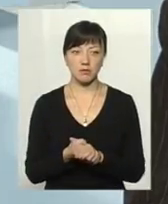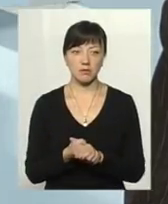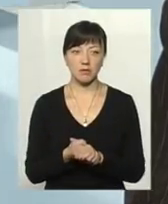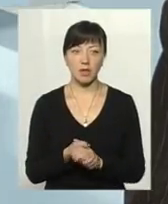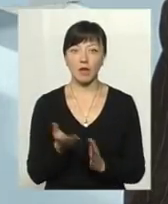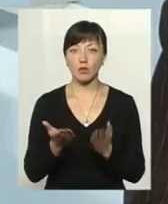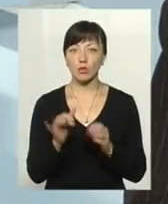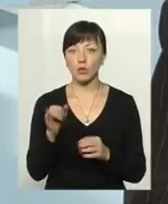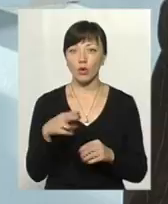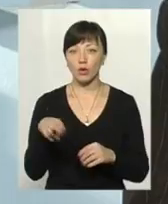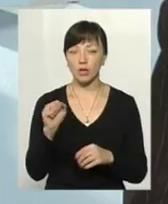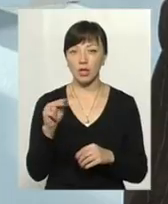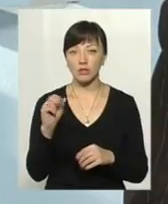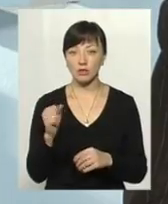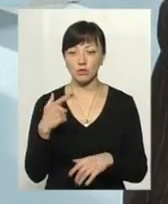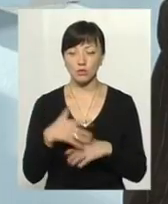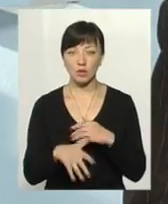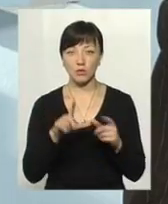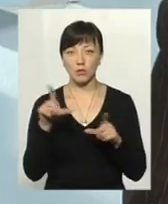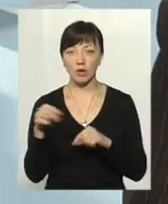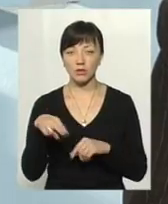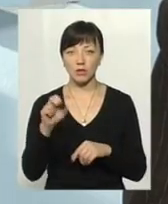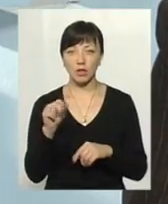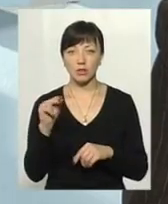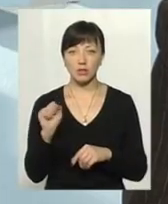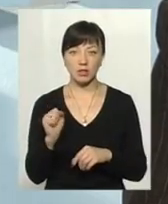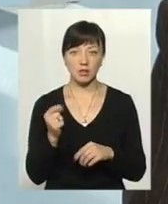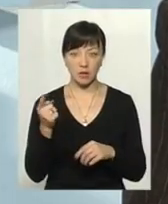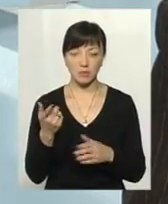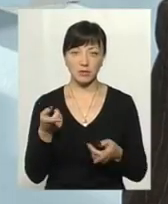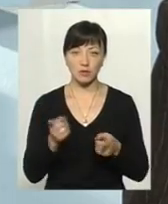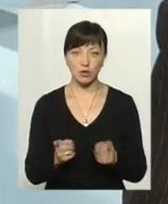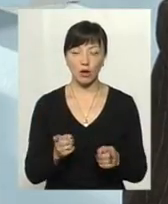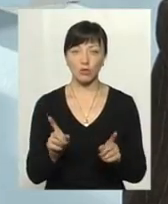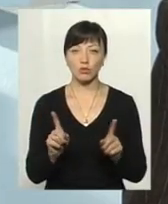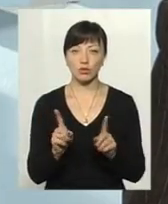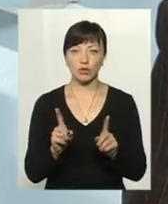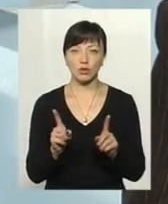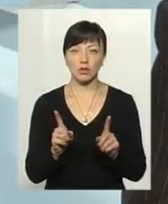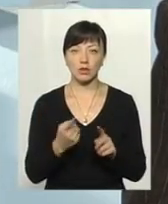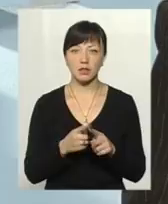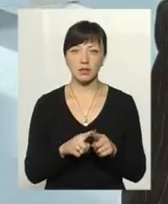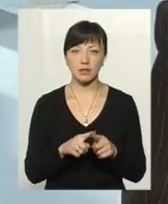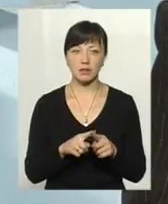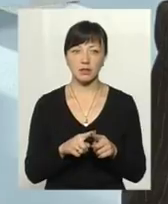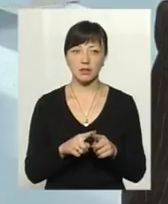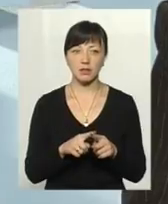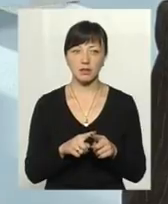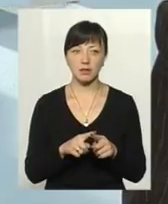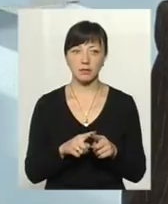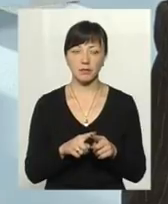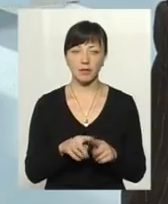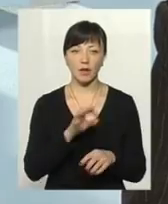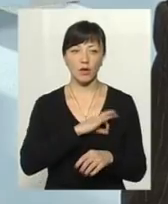Якщо в нього десь дача є, то, зрозуміло, десь на дачу поїхав, то на дачі, звичайно, що садово-грудня єдиниця, це він